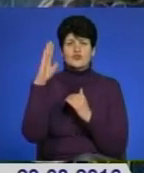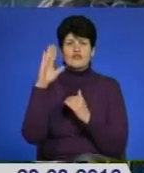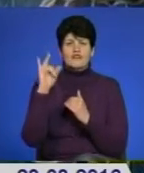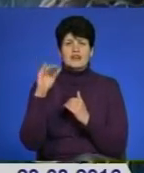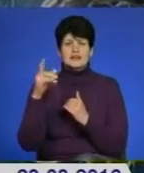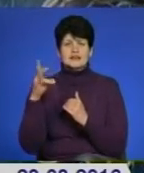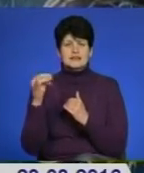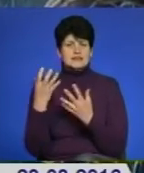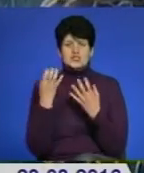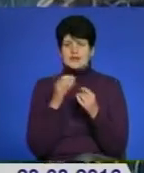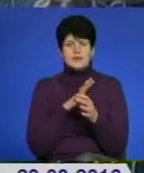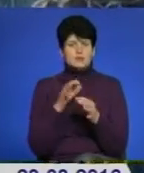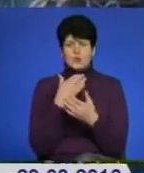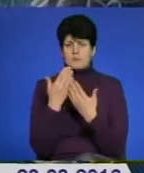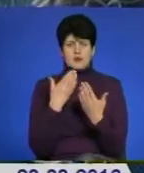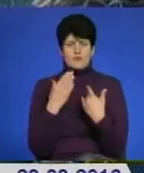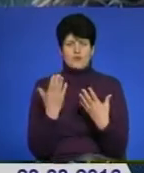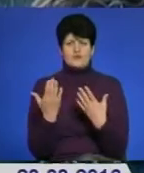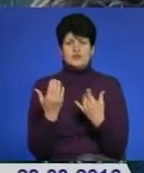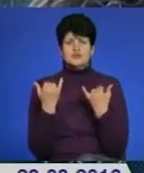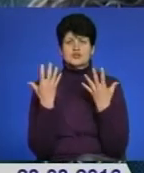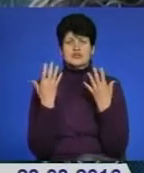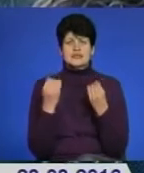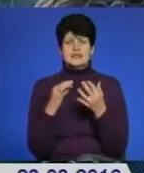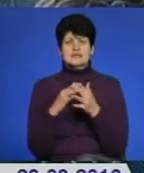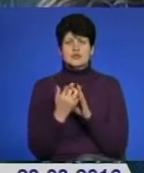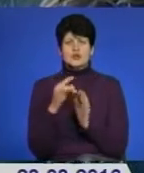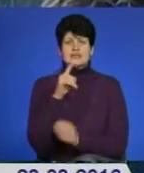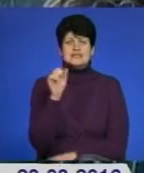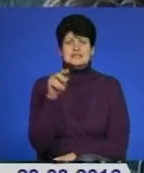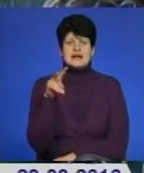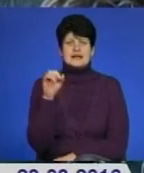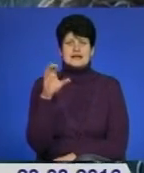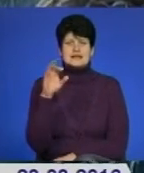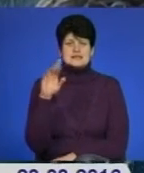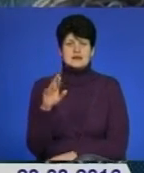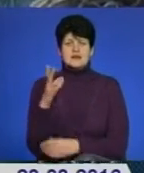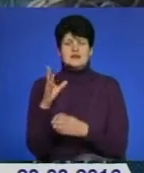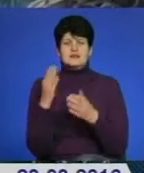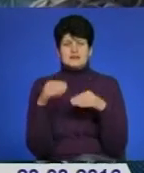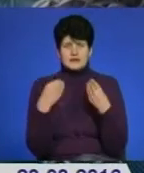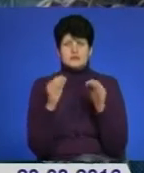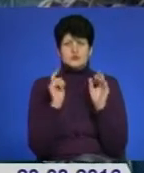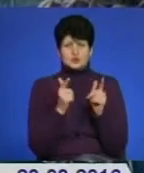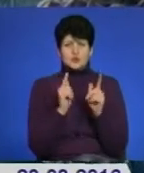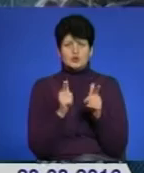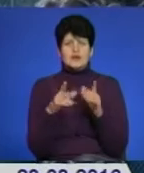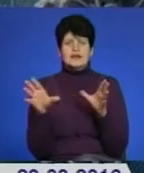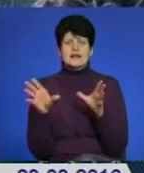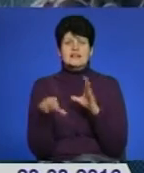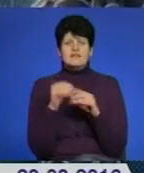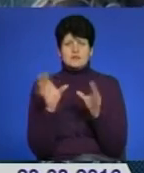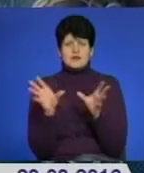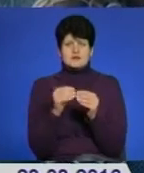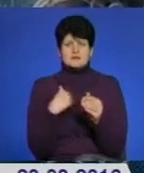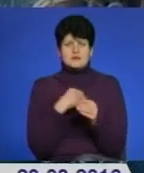якому ми ще не вели перемовин. На сьогоднішній день село Заліся і село Шманьків кидали згоду нам на об'єднанні, тільки на вибори з нами не пішли. Але в